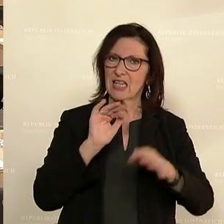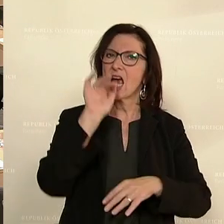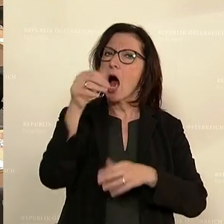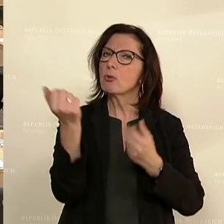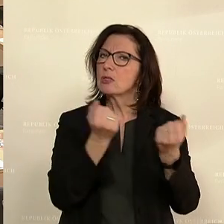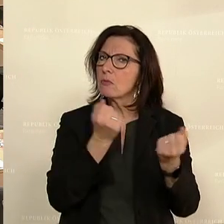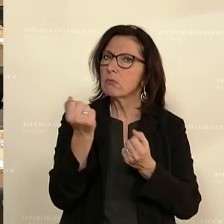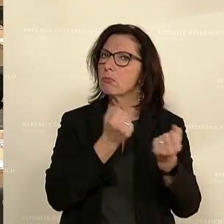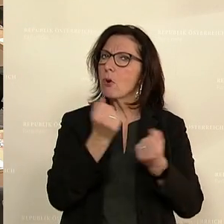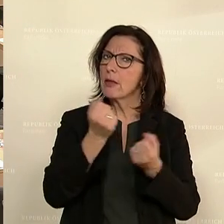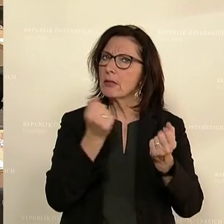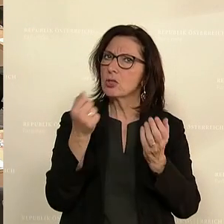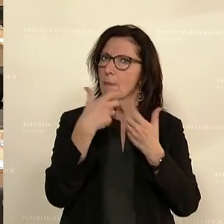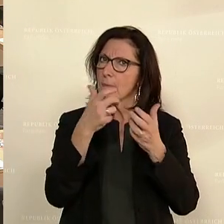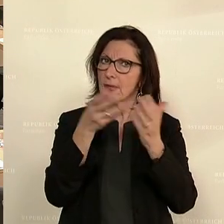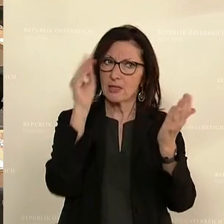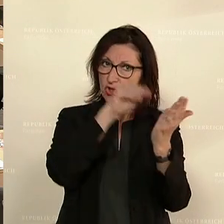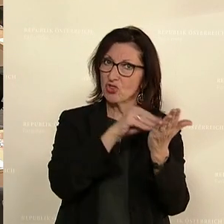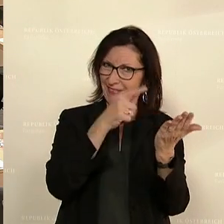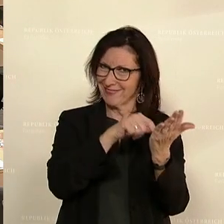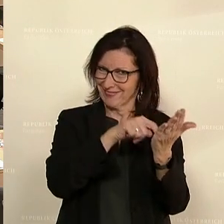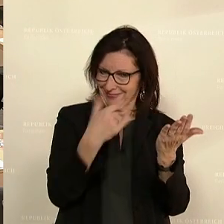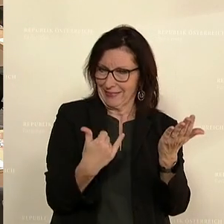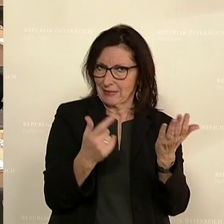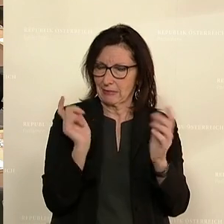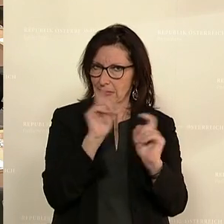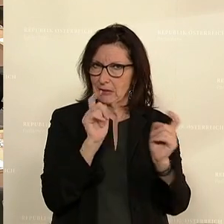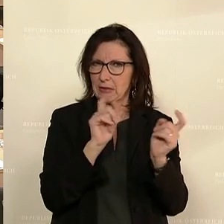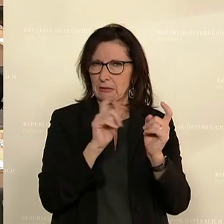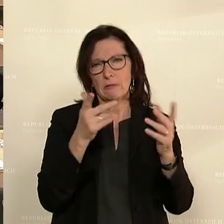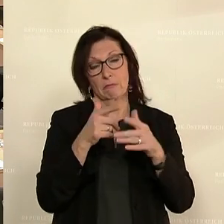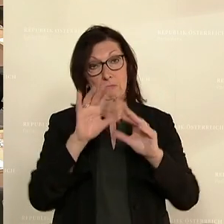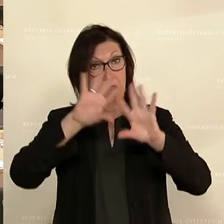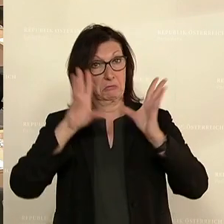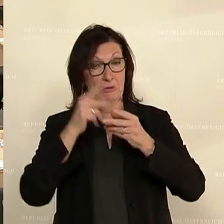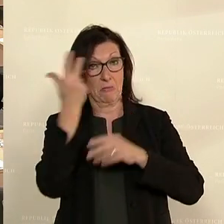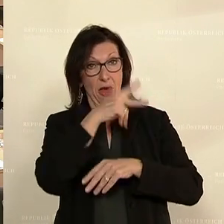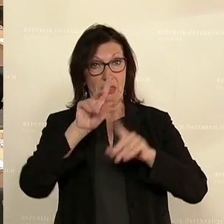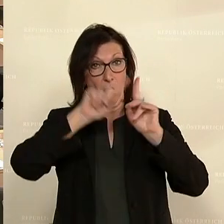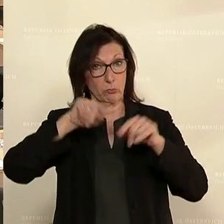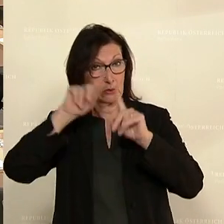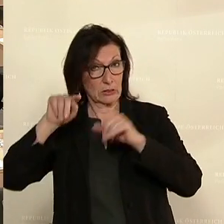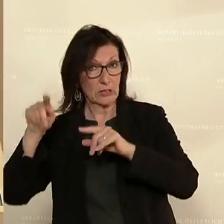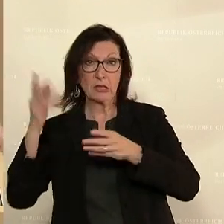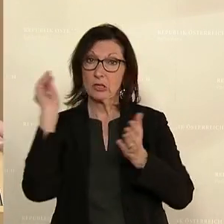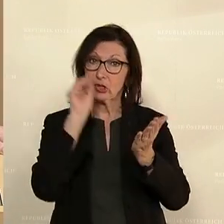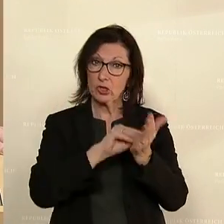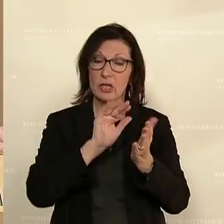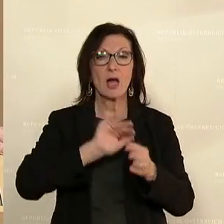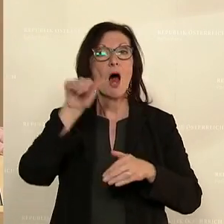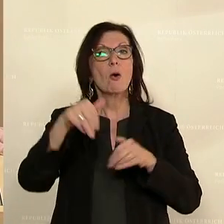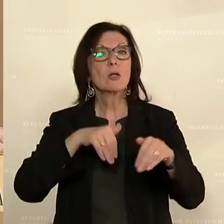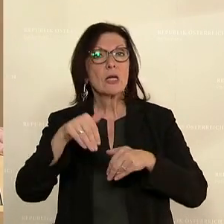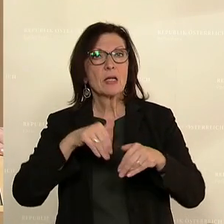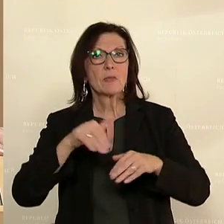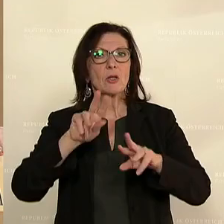widerspiegelt, den wir heute diskutieren, eine auf fast 300 Seiten festgehaltene Bilanz dessen, was der Außenminister und das